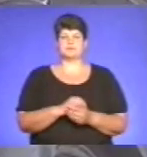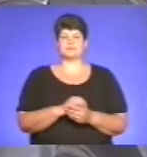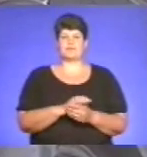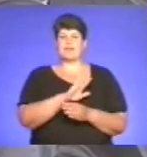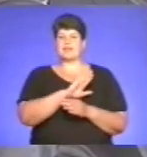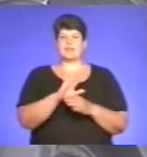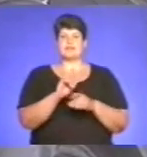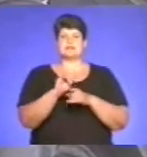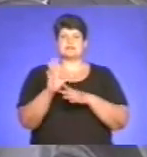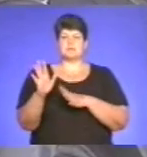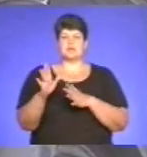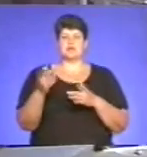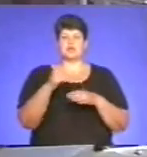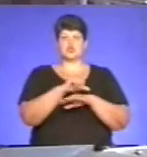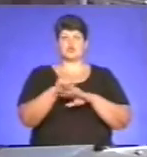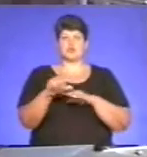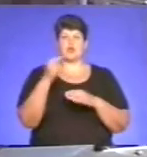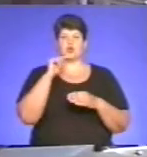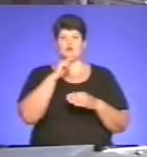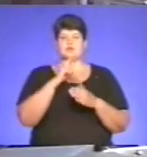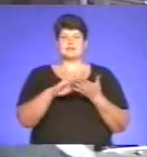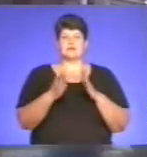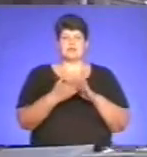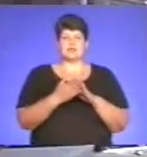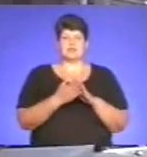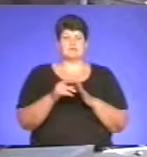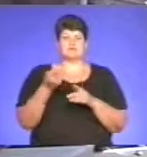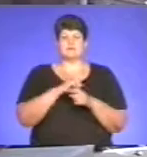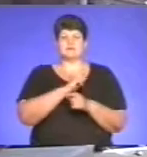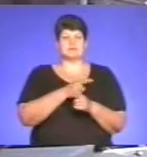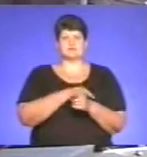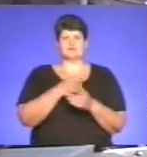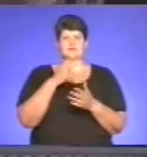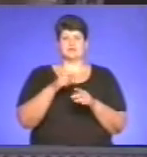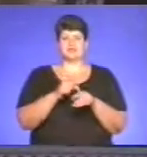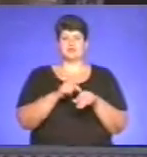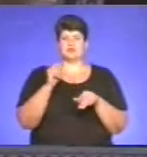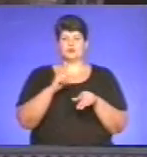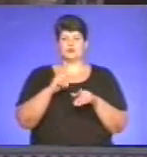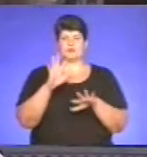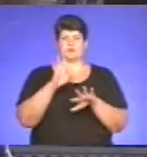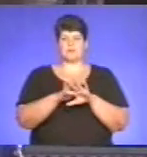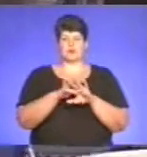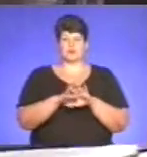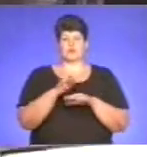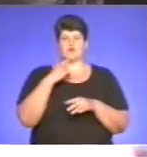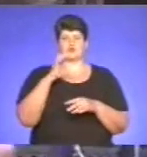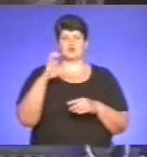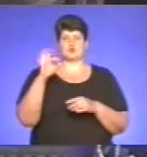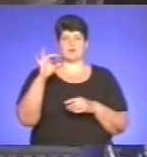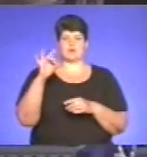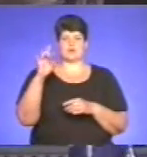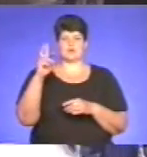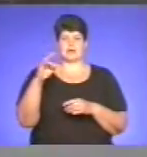Нестабільна зовнішньоекономічна ситуація суттєво не позначилася на банківській системі України, зазначив голова Нацбанку Ігор Соркін. Каже, вдалося